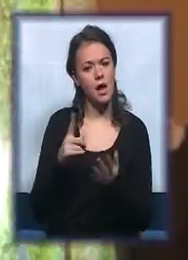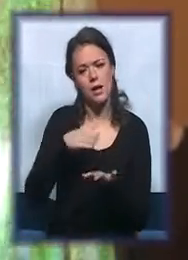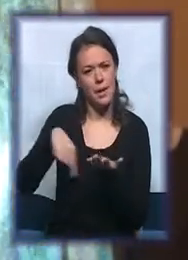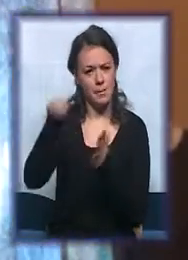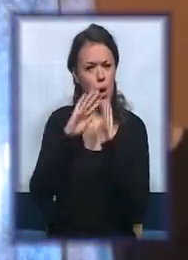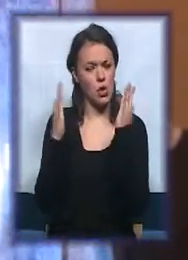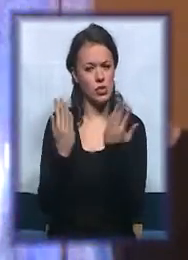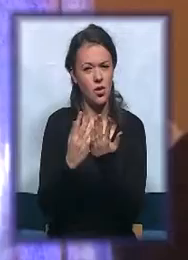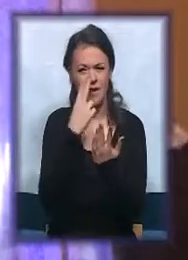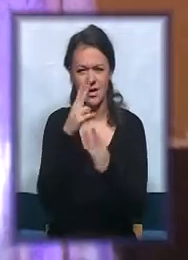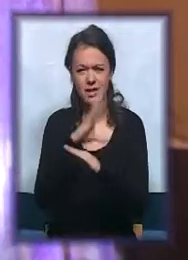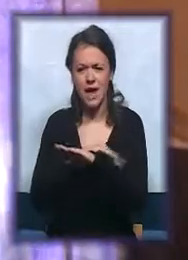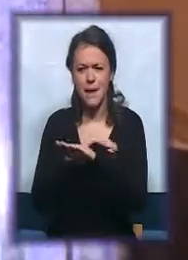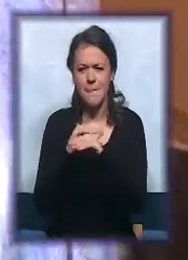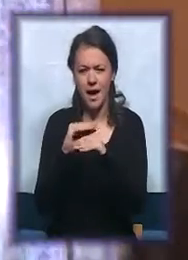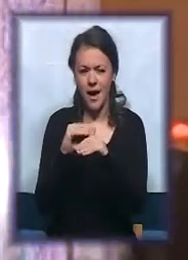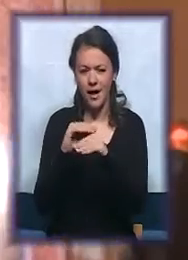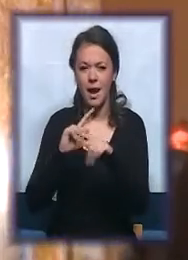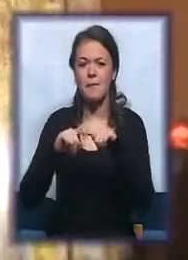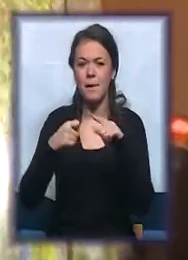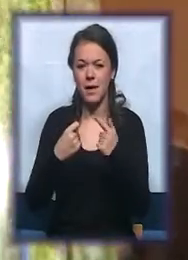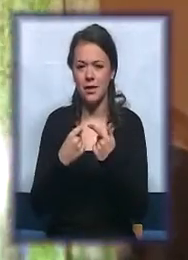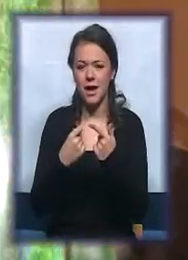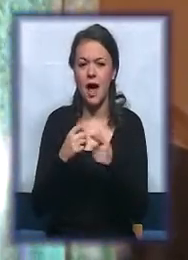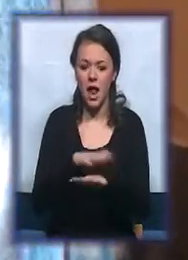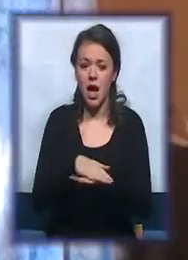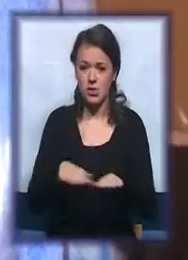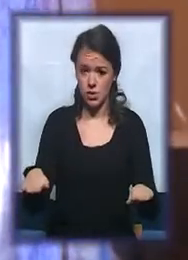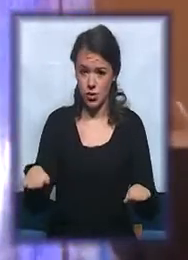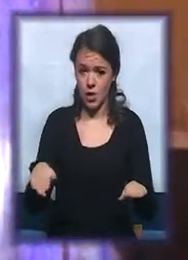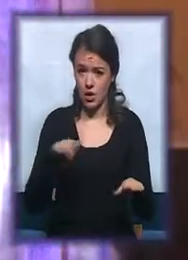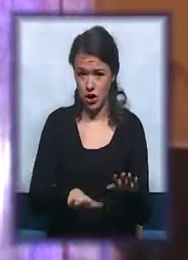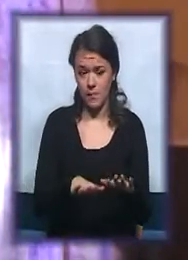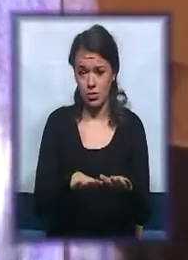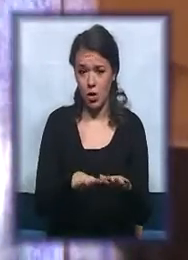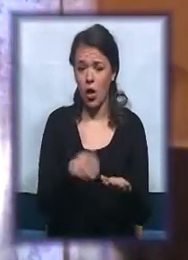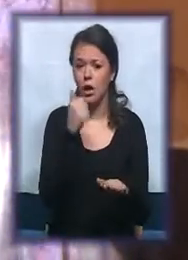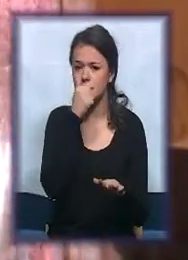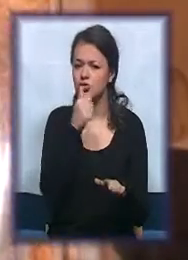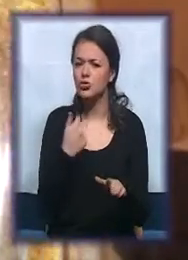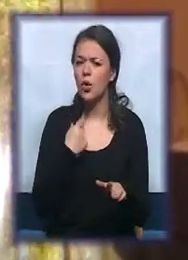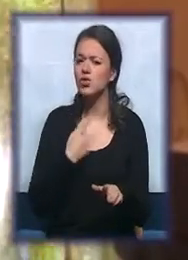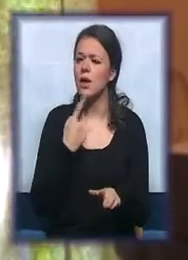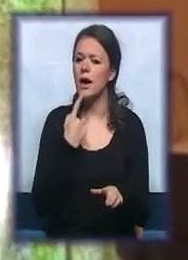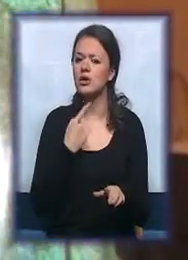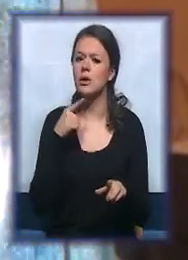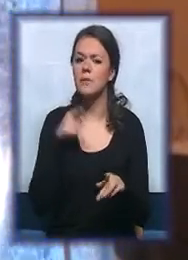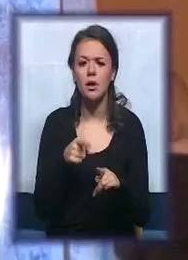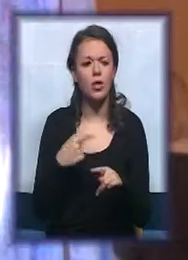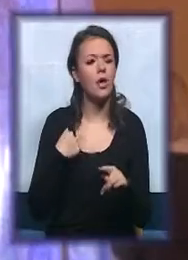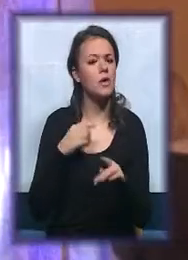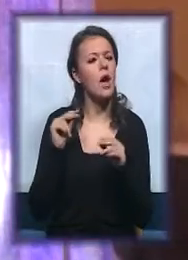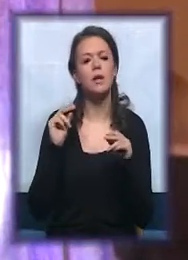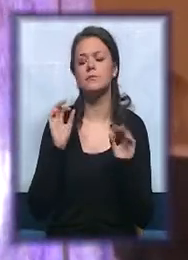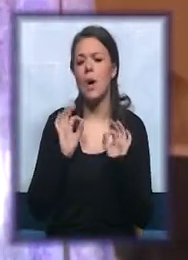mekanim materijalima, strunjačama dole, što zapravo hoću da kažem da je krajnje bezbedan